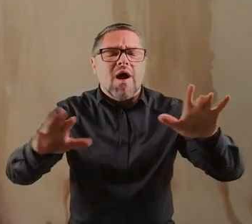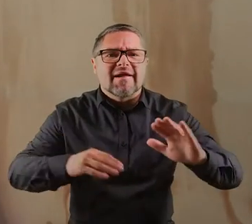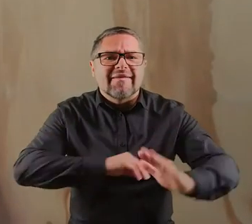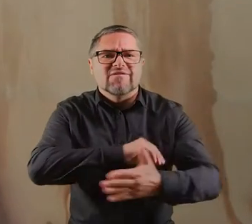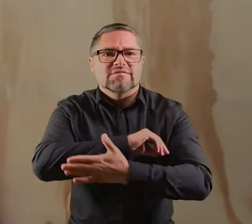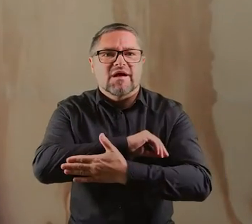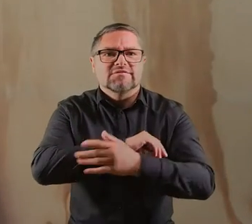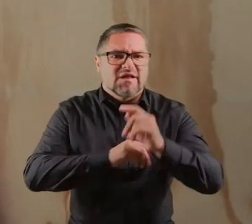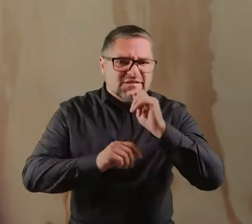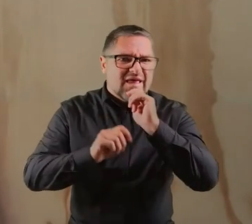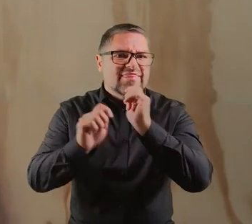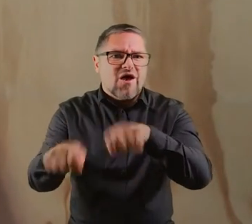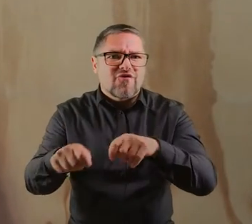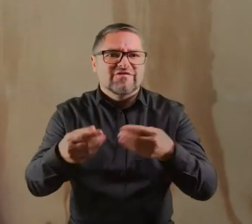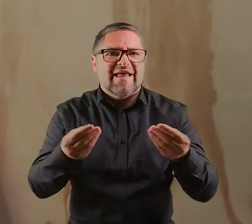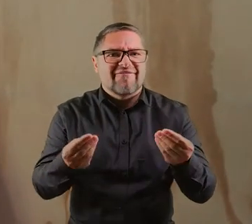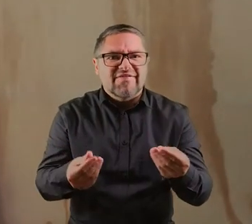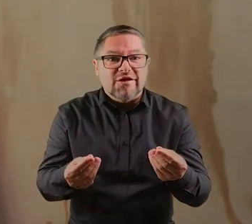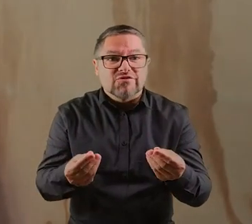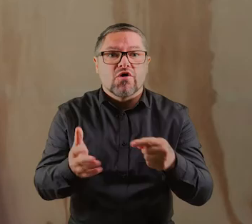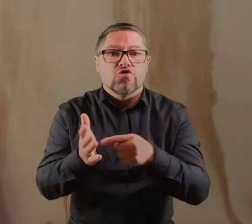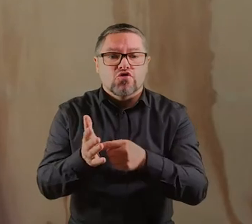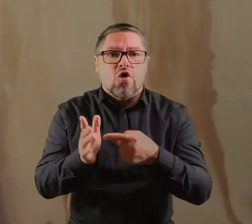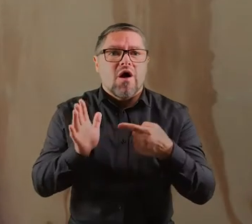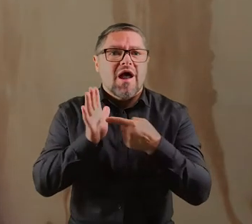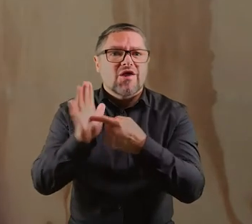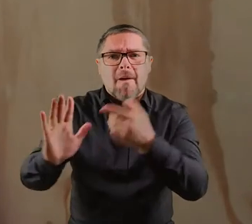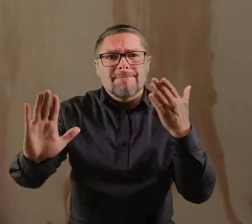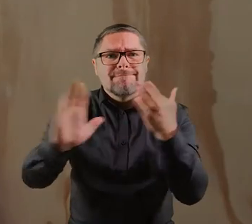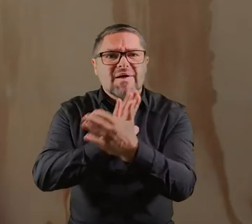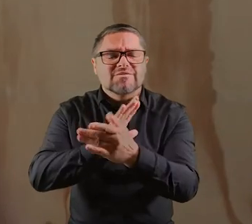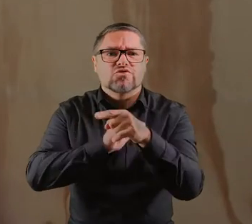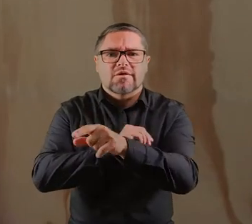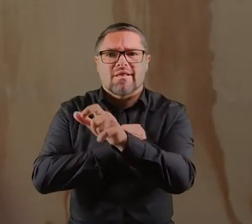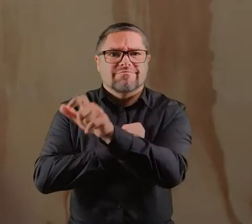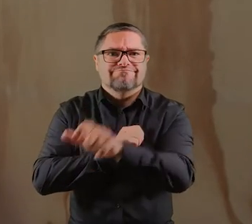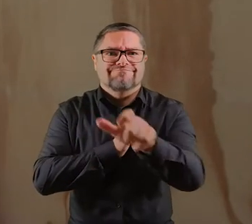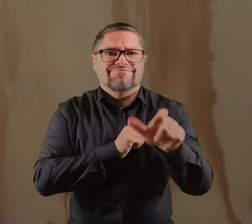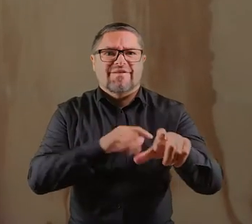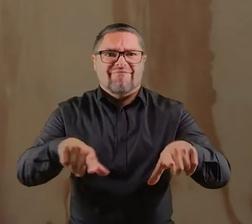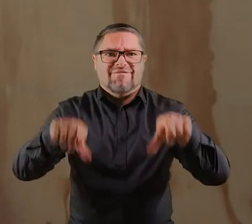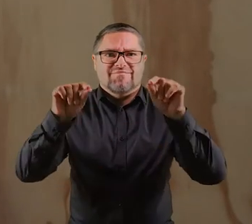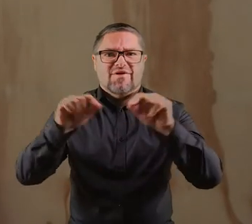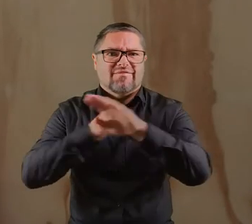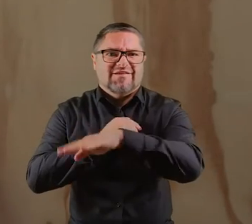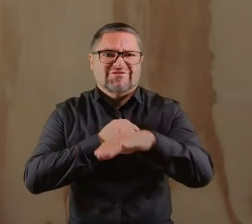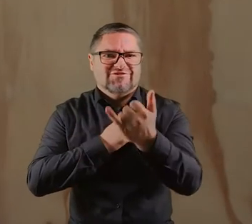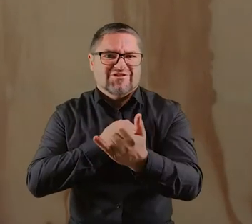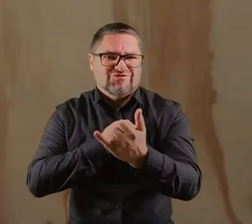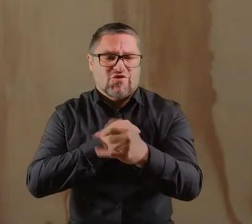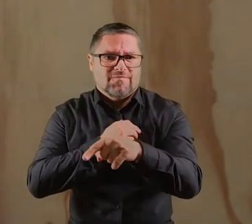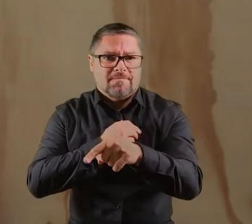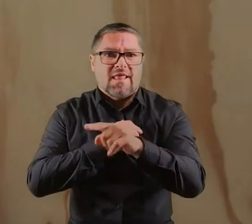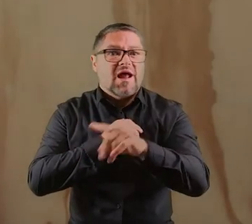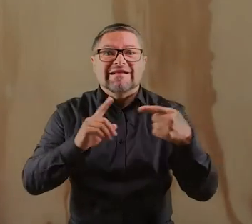powszechnych form wsparcia jest wpłata darowizny finansowej. To możecie kierować Państwo bezpośrednio na konkretnego, wybranego przez siebie